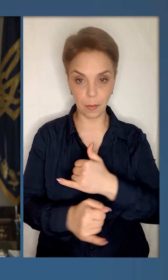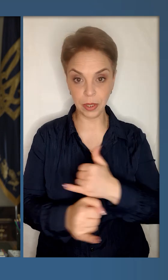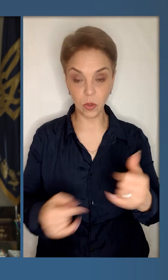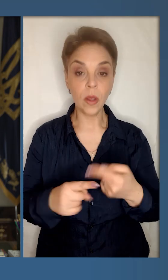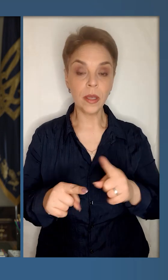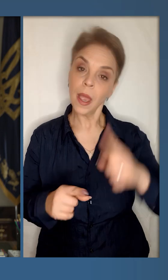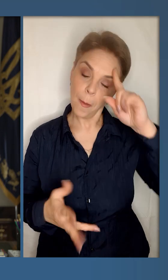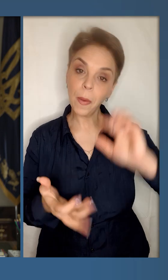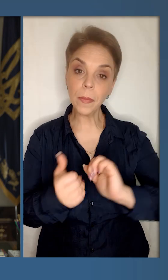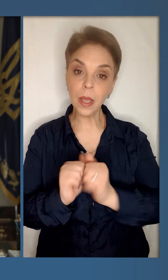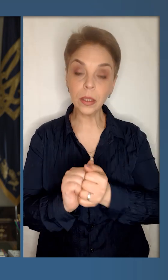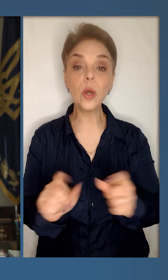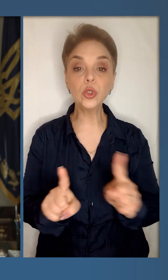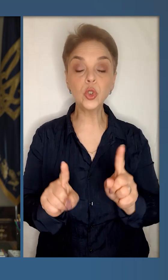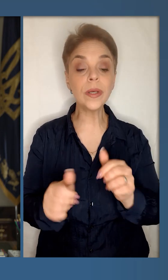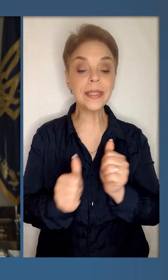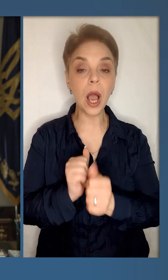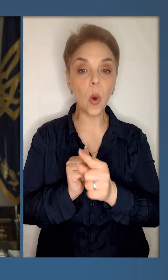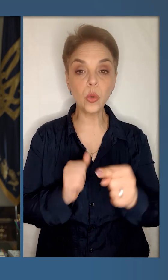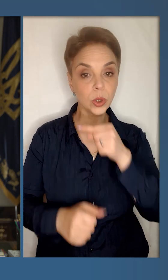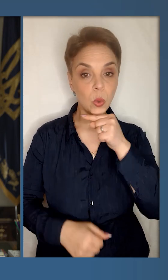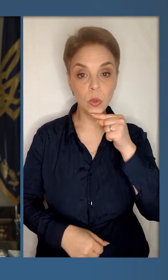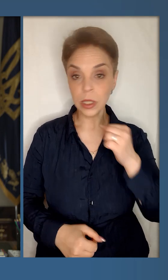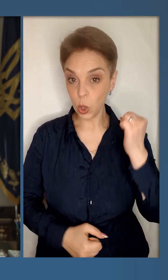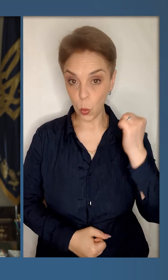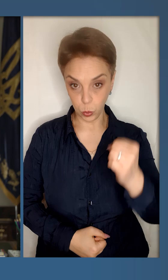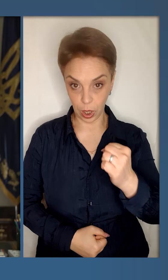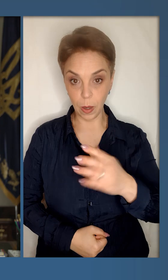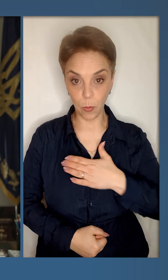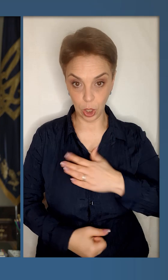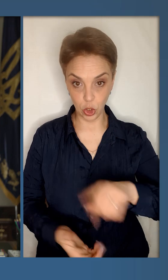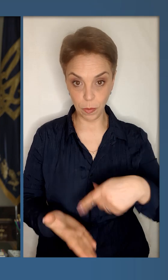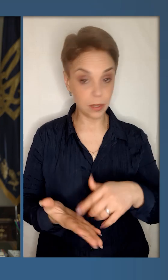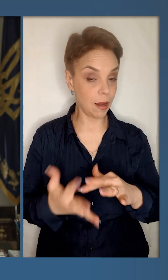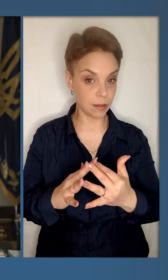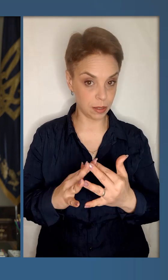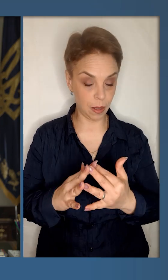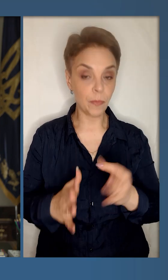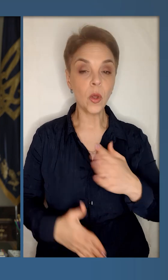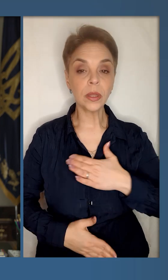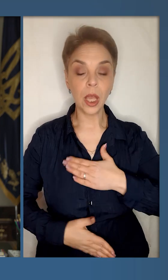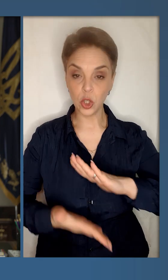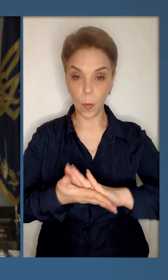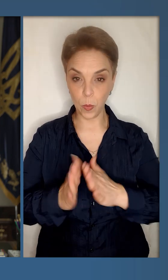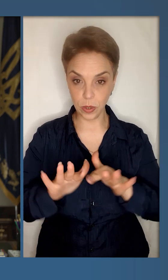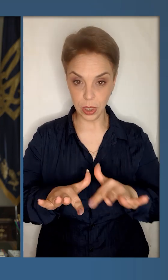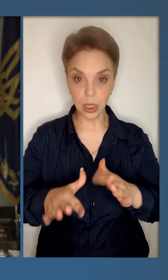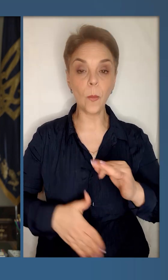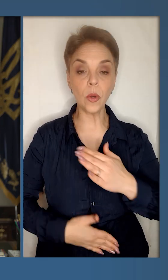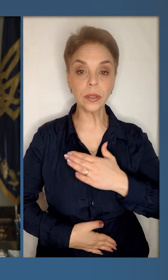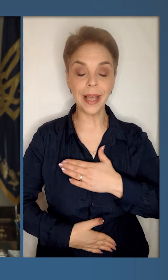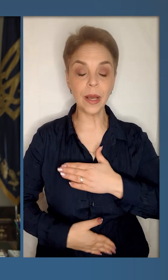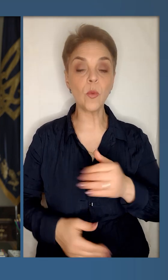це забезпечують, які пам'ятають, що за кожен російський удар по наших містах і селах, по наших